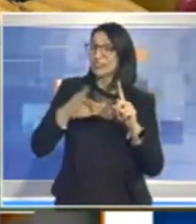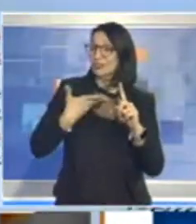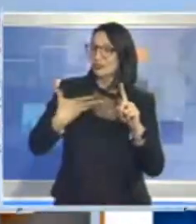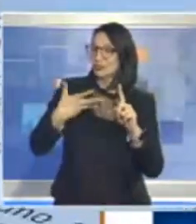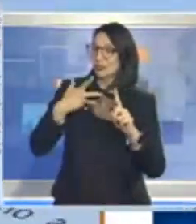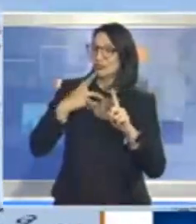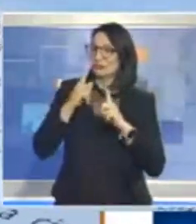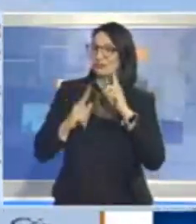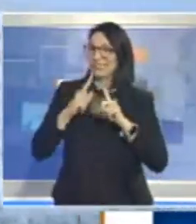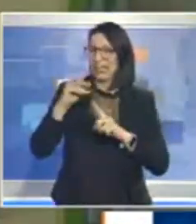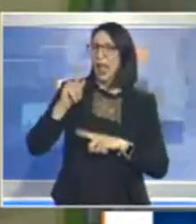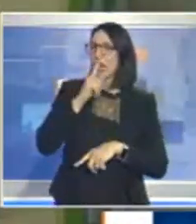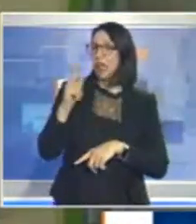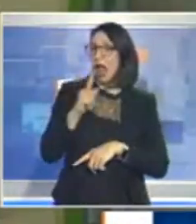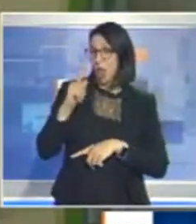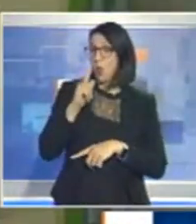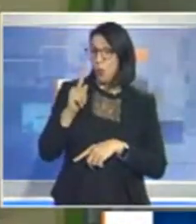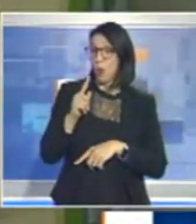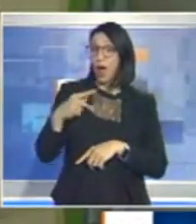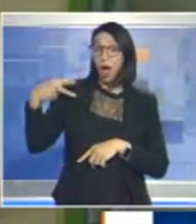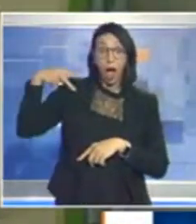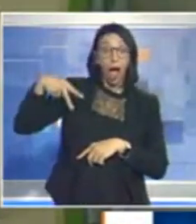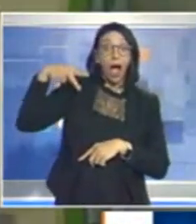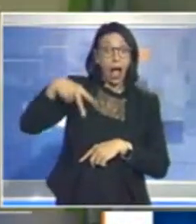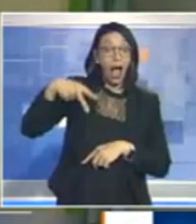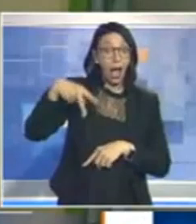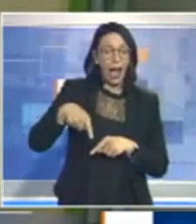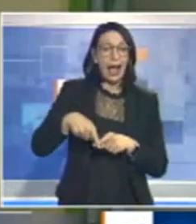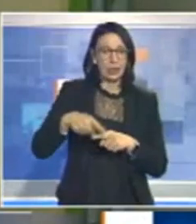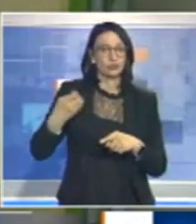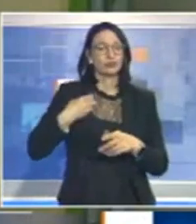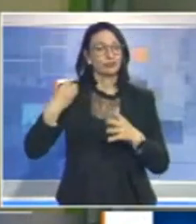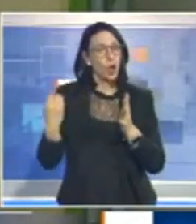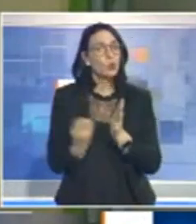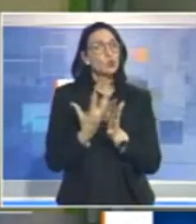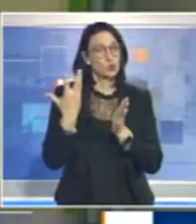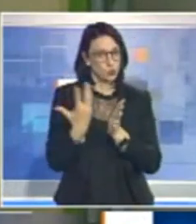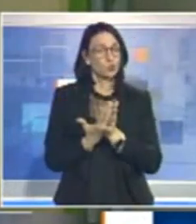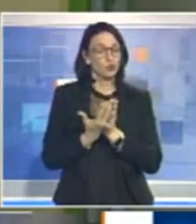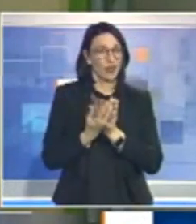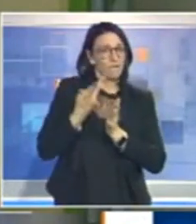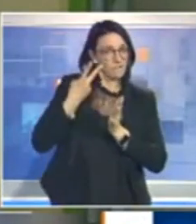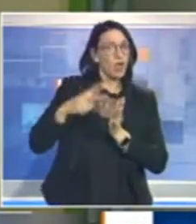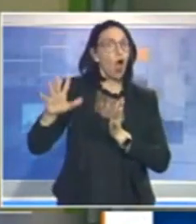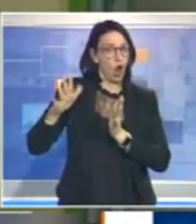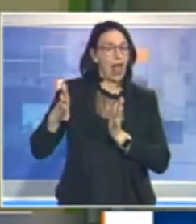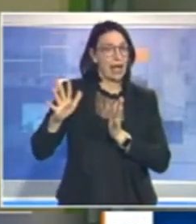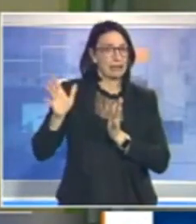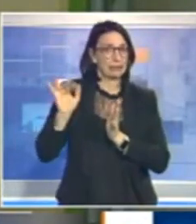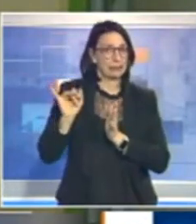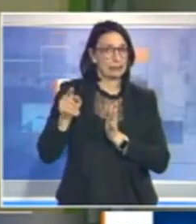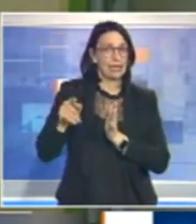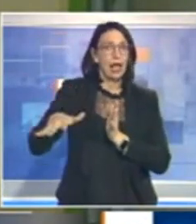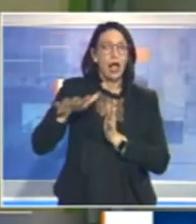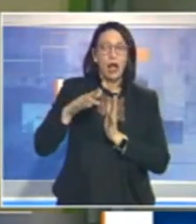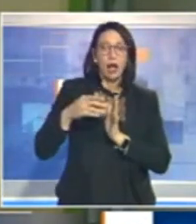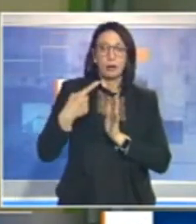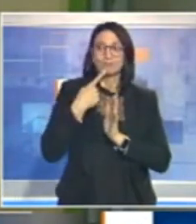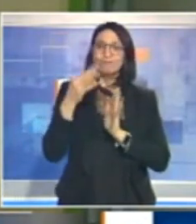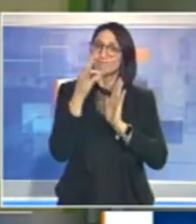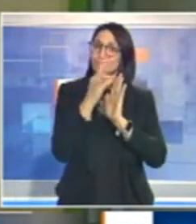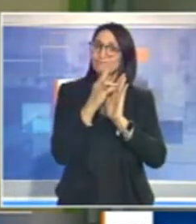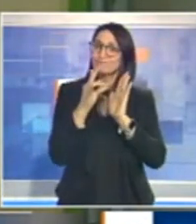fenomeni malavitosi. Nel corso degli anni ci sono stati episodi anche particolarmente violenti. Anche le ultime